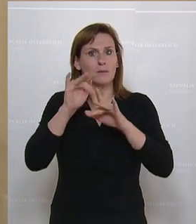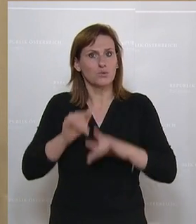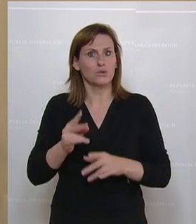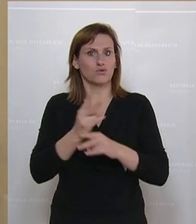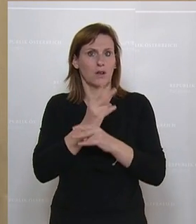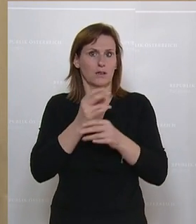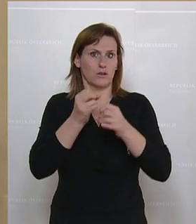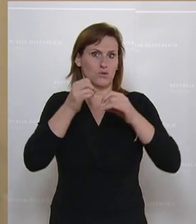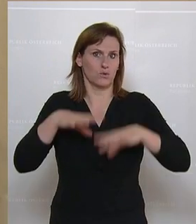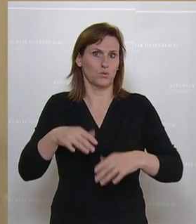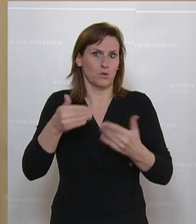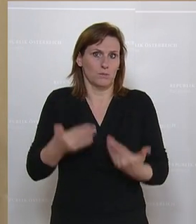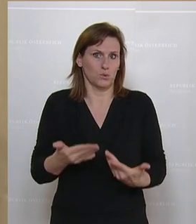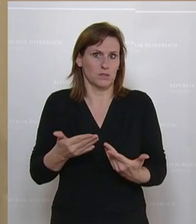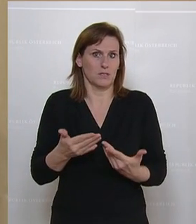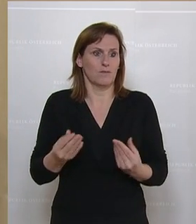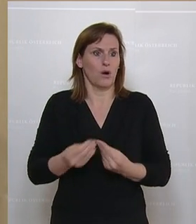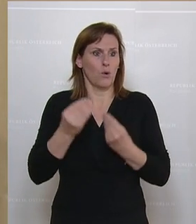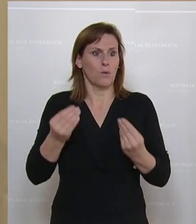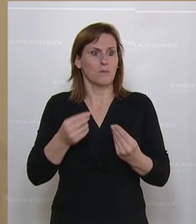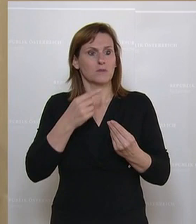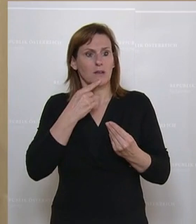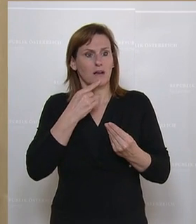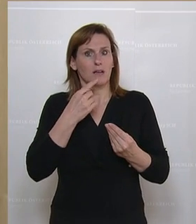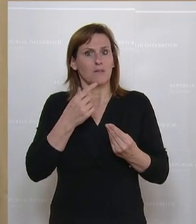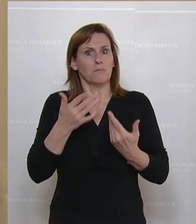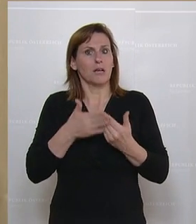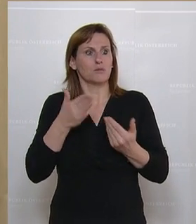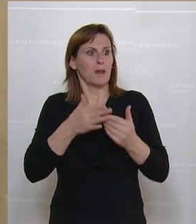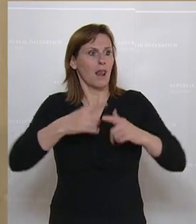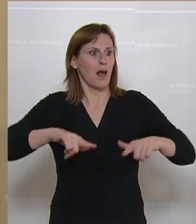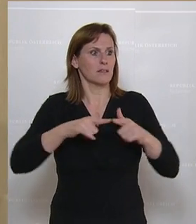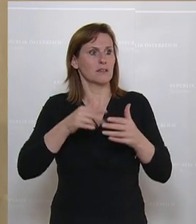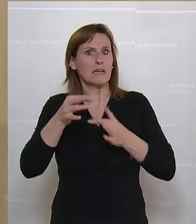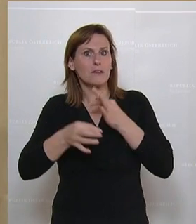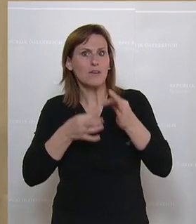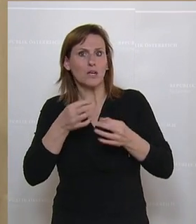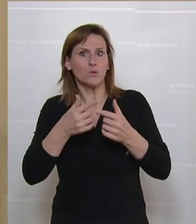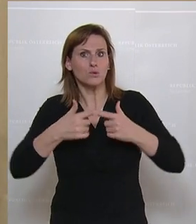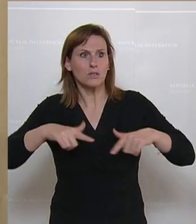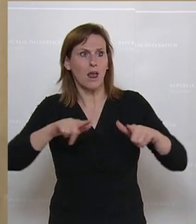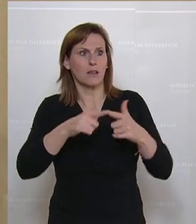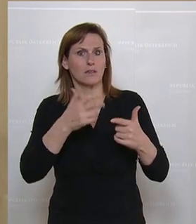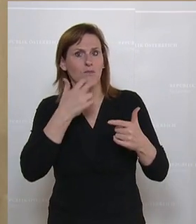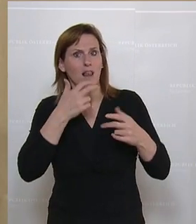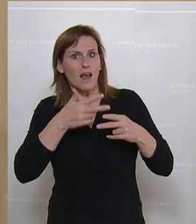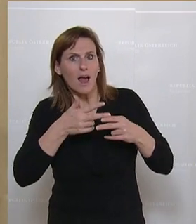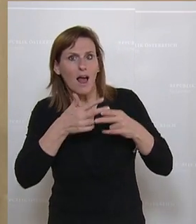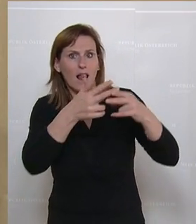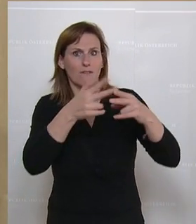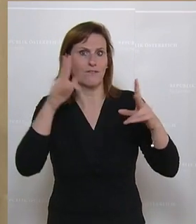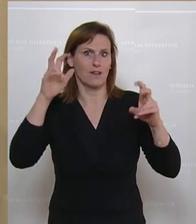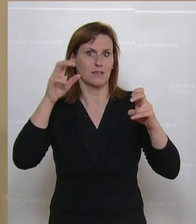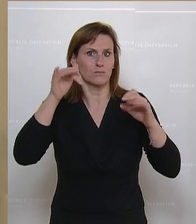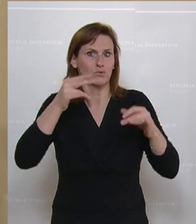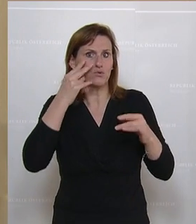Strukturen geben. Letzten Endes, wenn wir ein Entwicklungsland aus seiner Situation rausführen müssen, dann müssen wir auch darauf hinführen, dass es